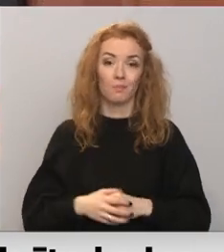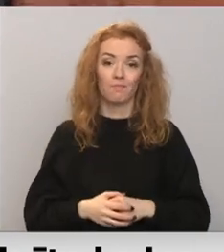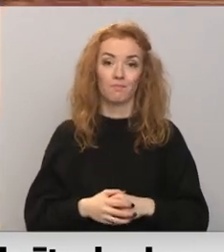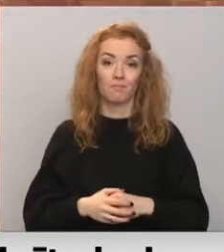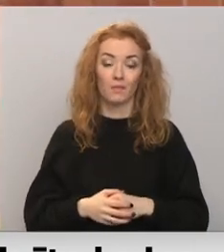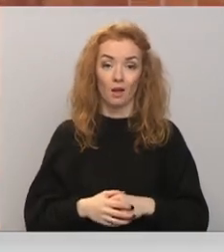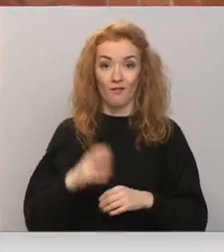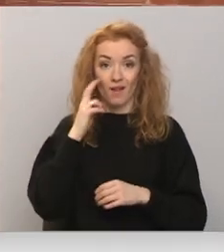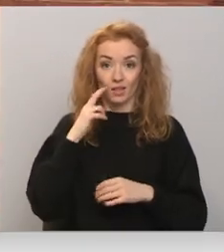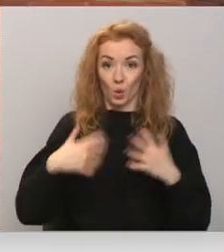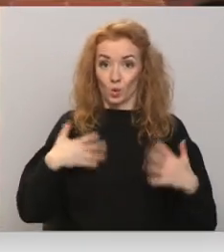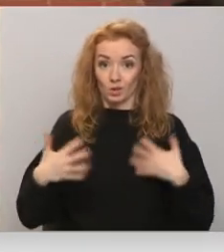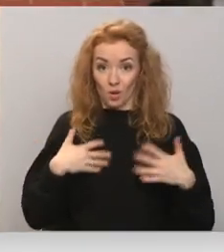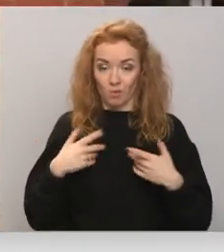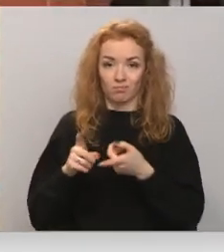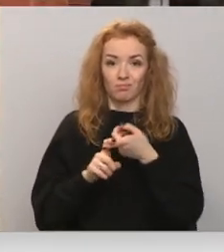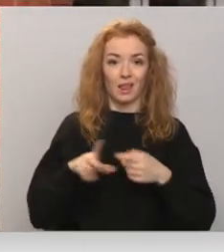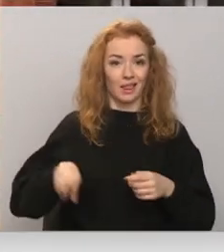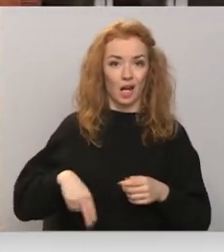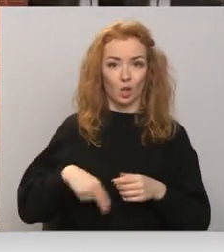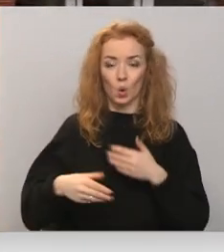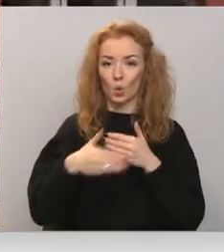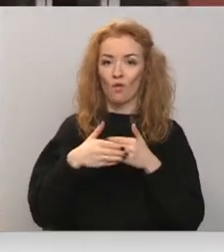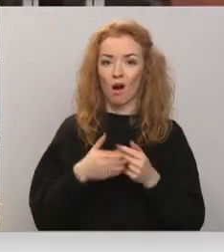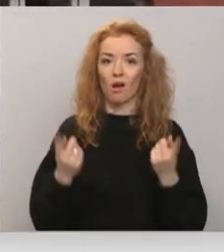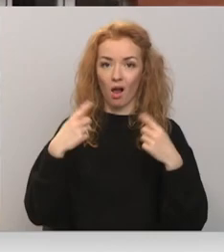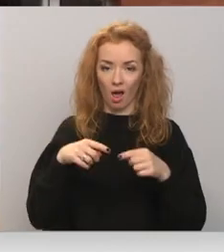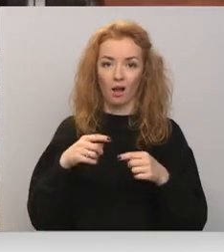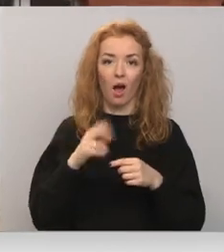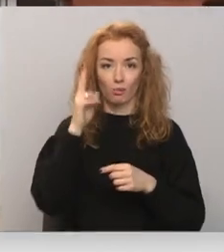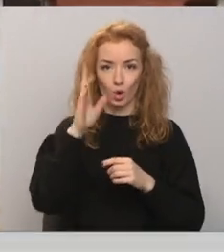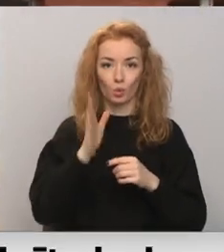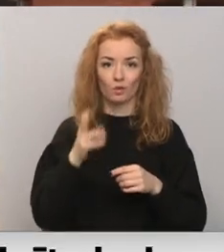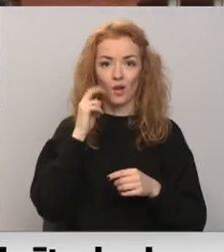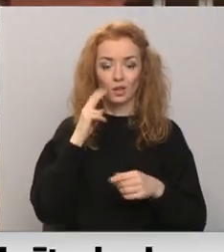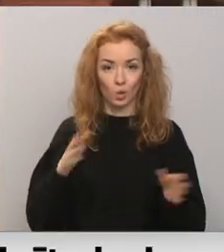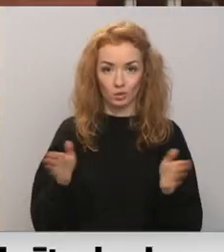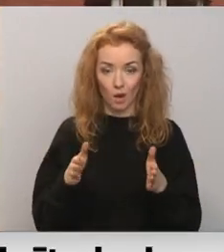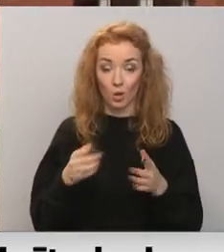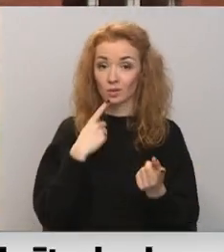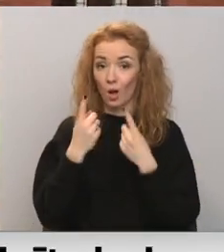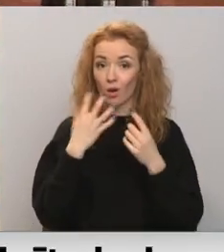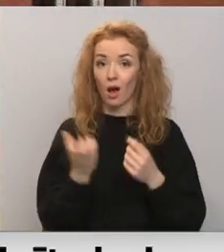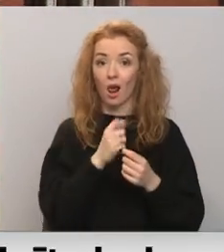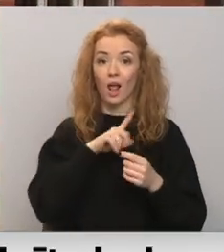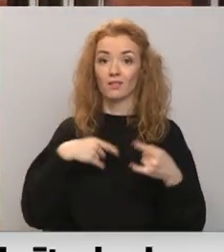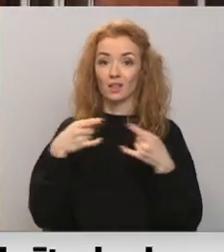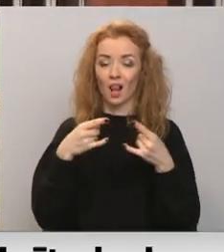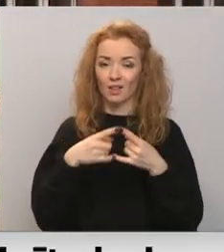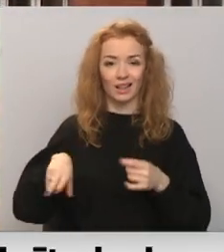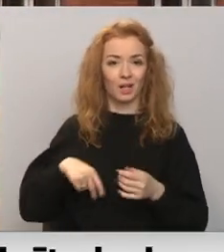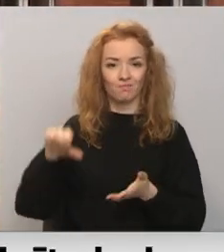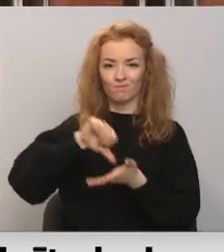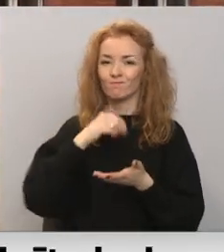vecāku satraukumu, direktores sola tuvākajā laikā notiks vecāku sapulce. Sarunē ar Latvijas televīziju kameras priekšā viņa